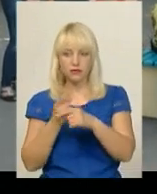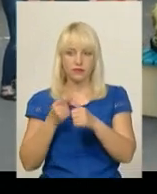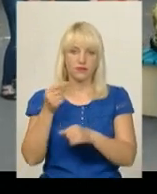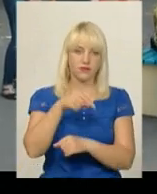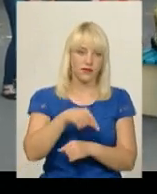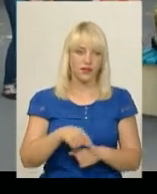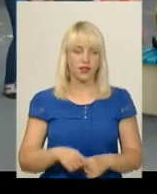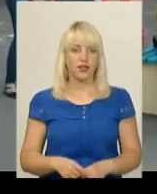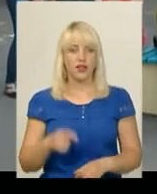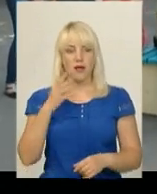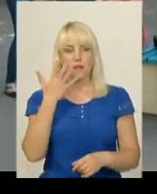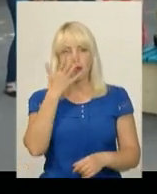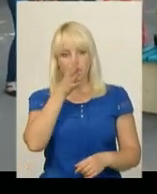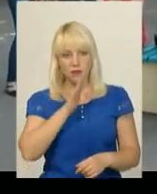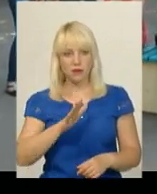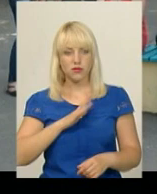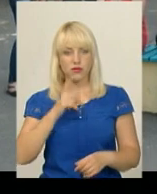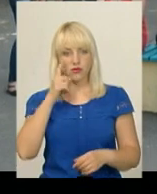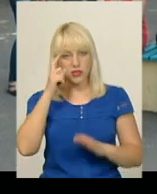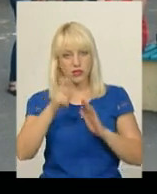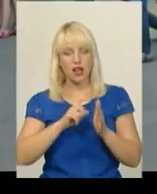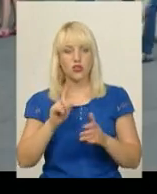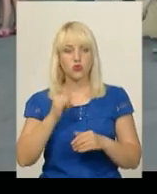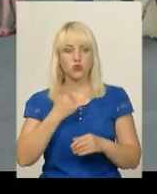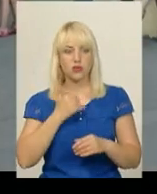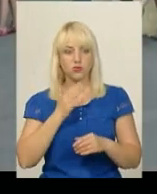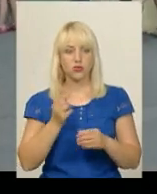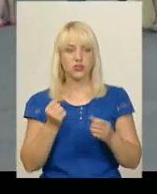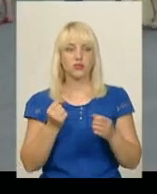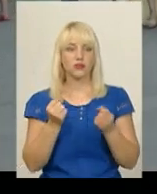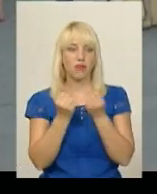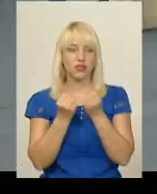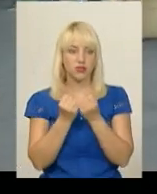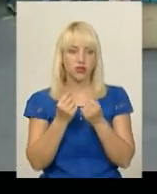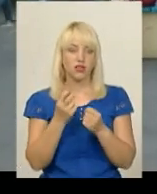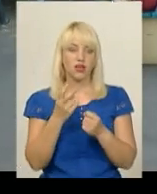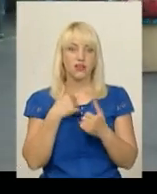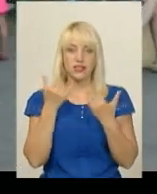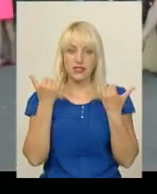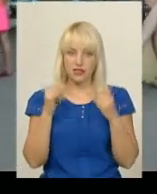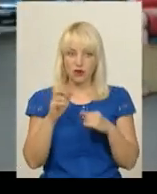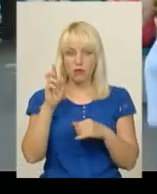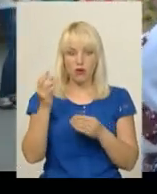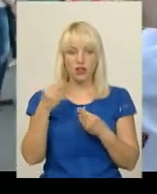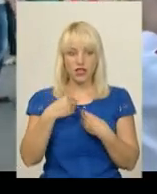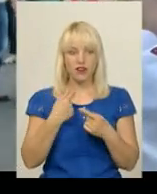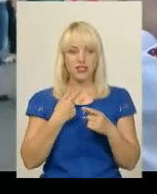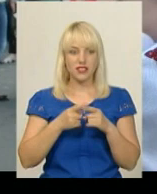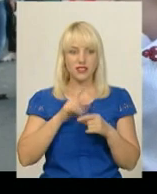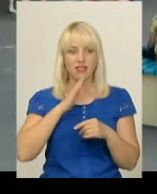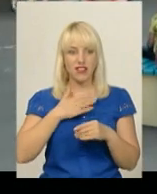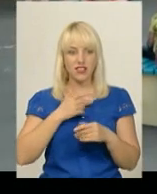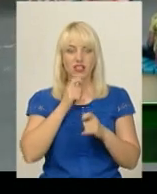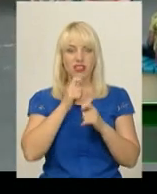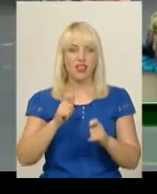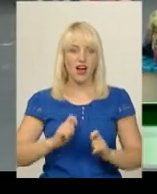вже в нас будуть близнюки, дуже були здивовані. Але ж Бог нам дав це і це значить наш дар.